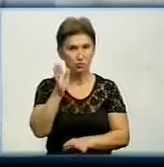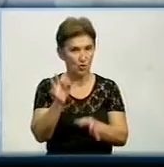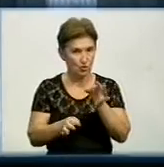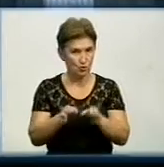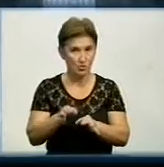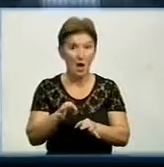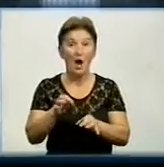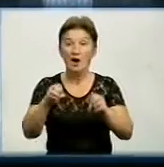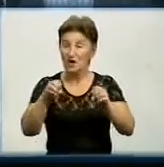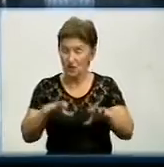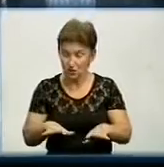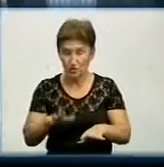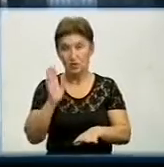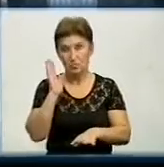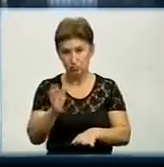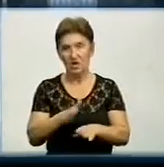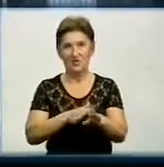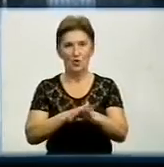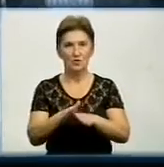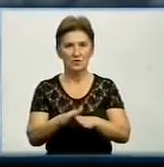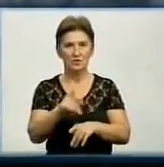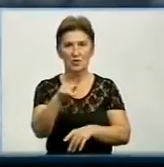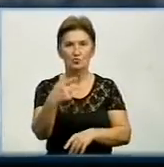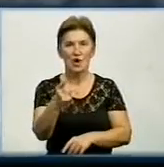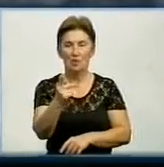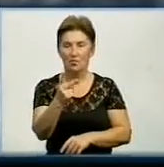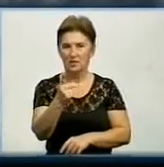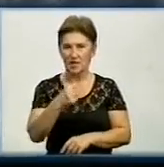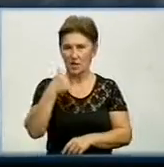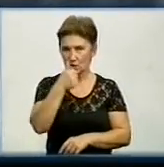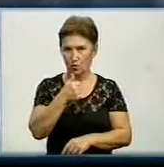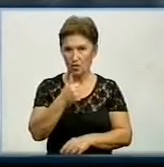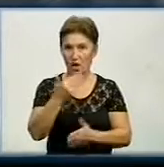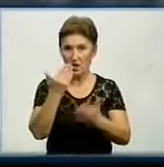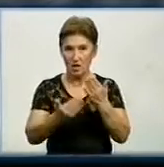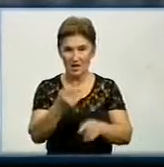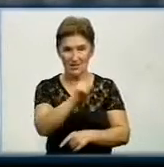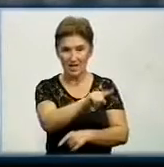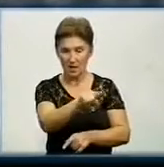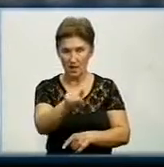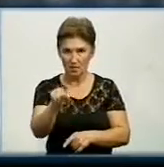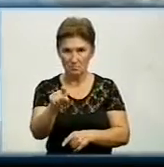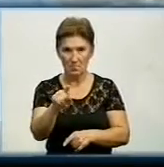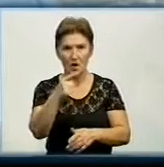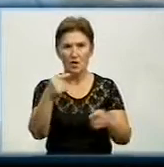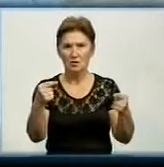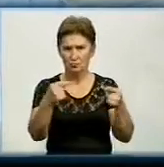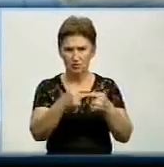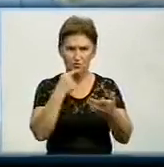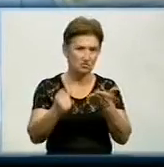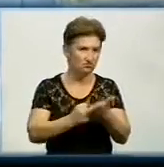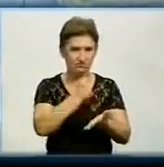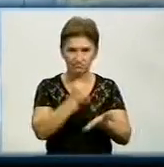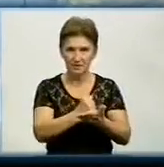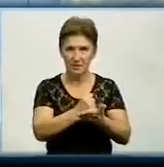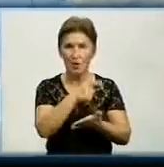виконувати. Справедливого рішення у шуканні чекають вже півтора року. Якщо підозрюваних визнають винними, їм загрожує до восьми років позбавлення волі.